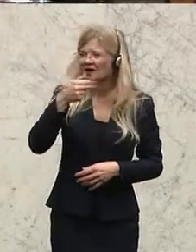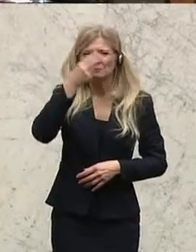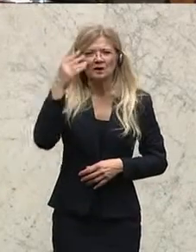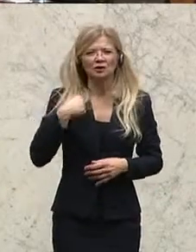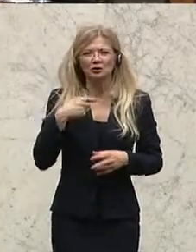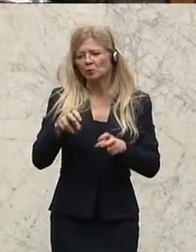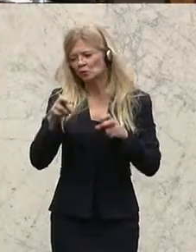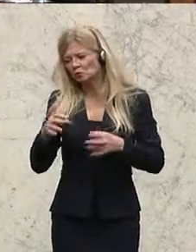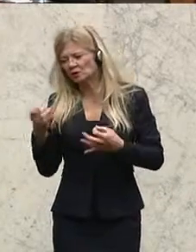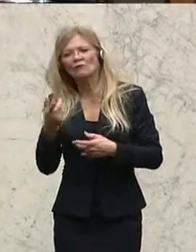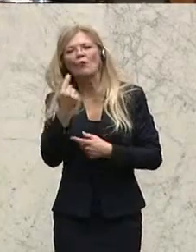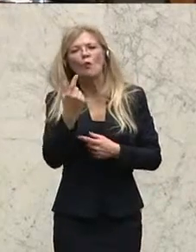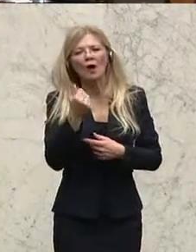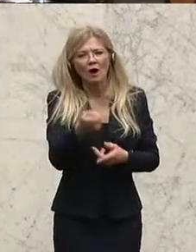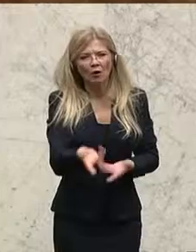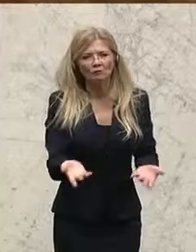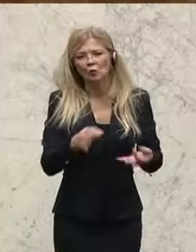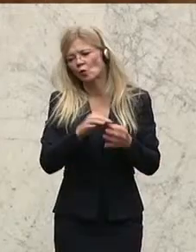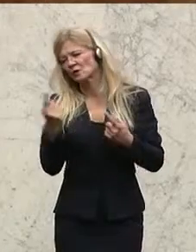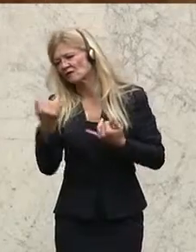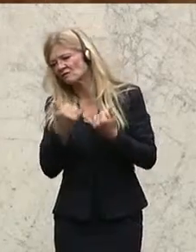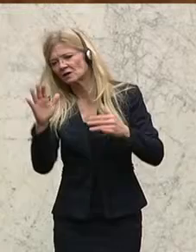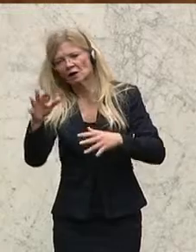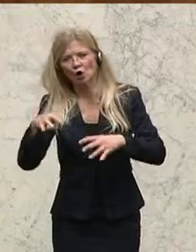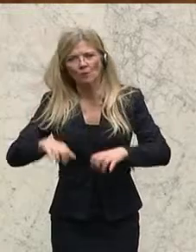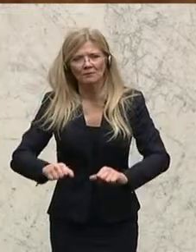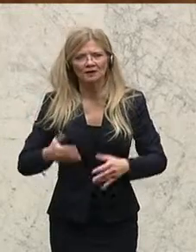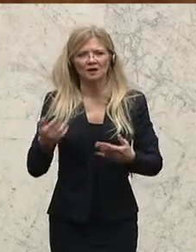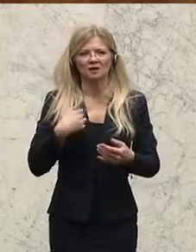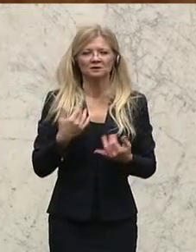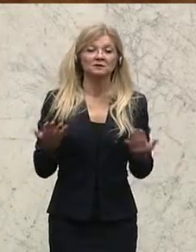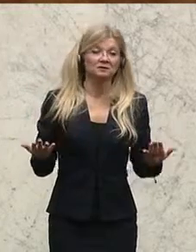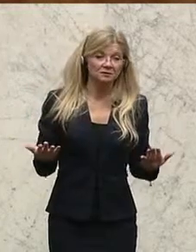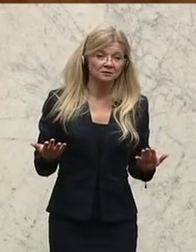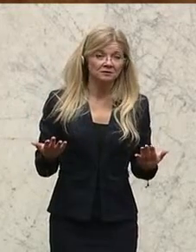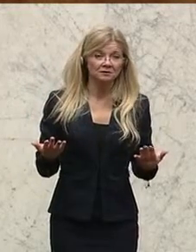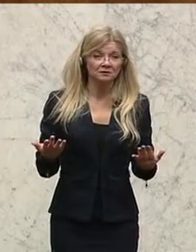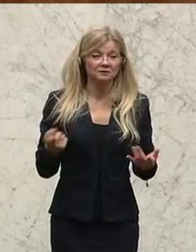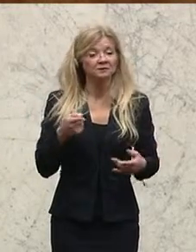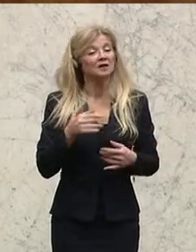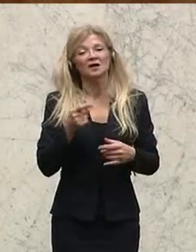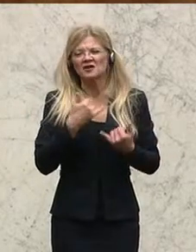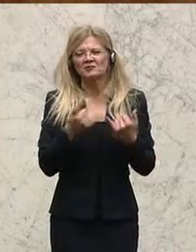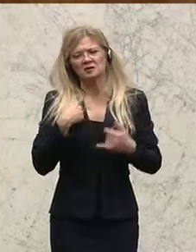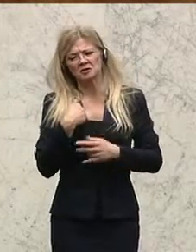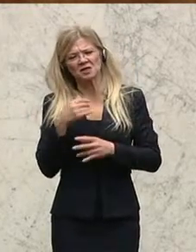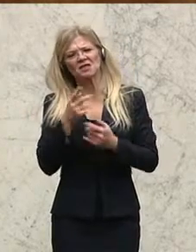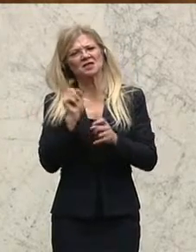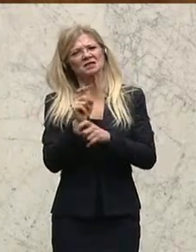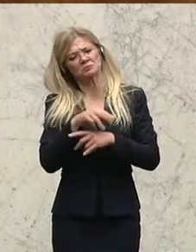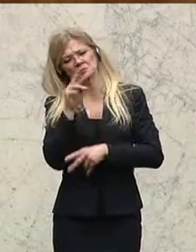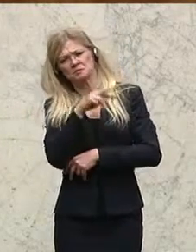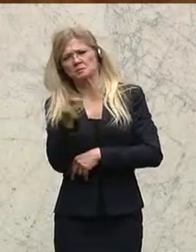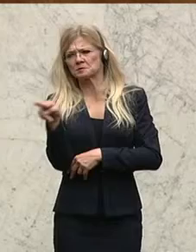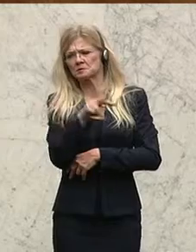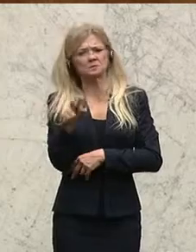eine Quelle oder die Kompetenz, unterschiedliche Quellen unterschiedlich zu beurteilen, ist drastisch gesunken. Da müssen wir